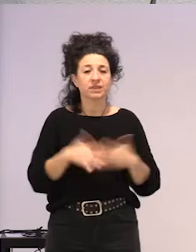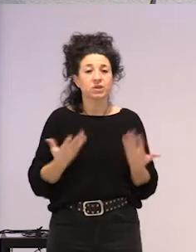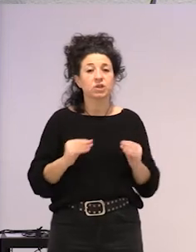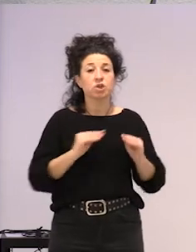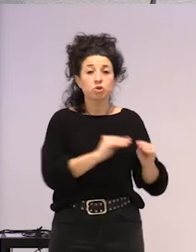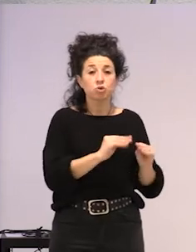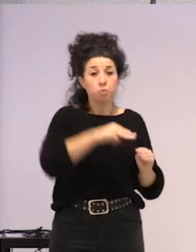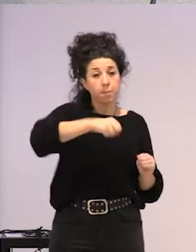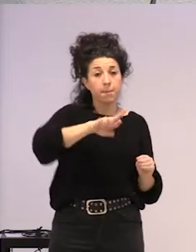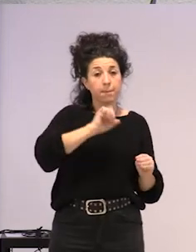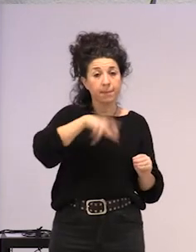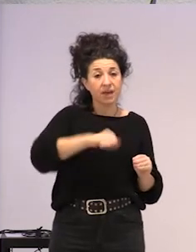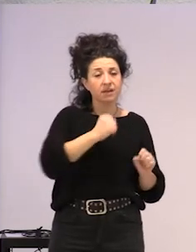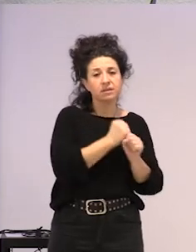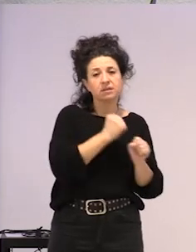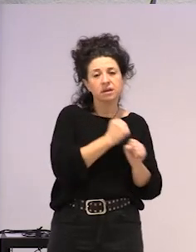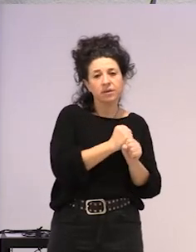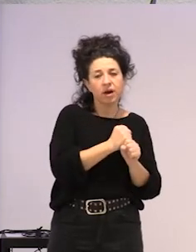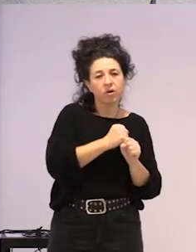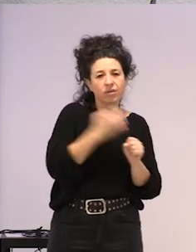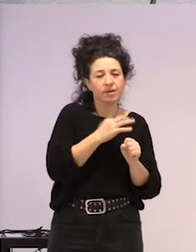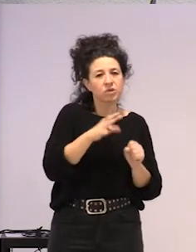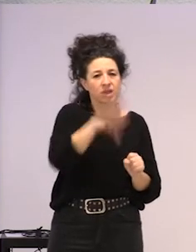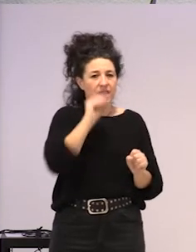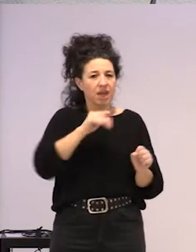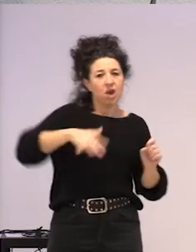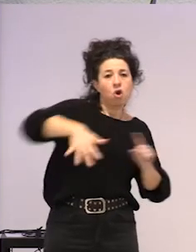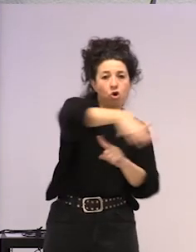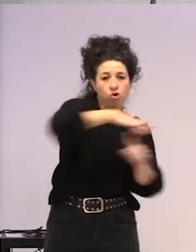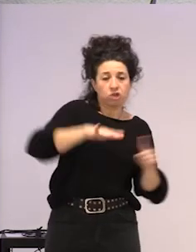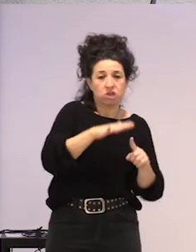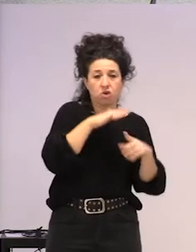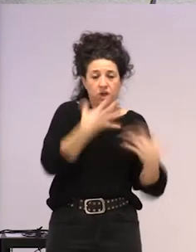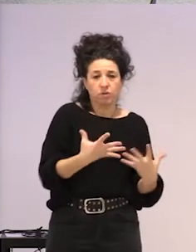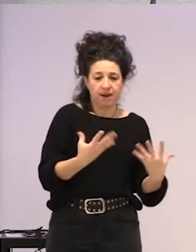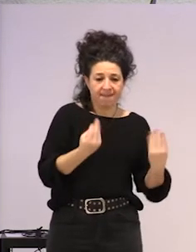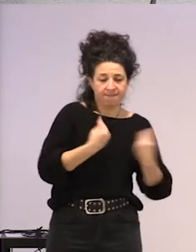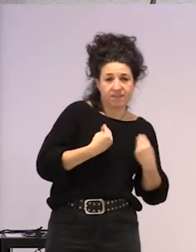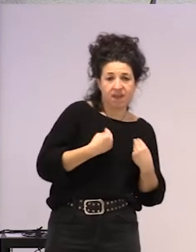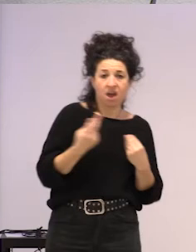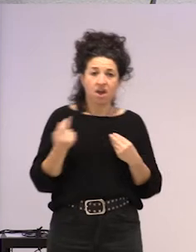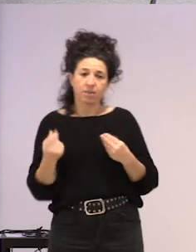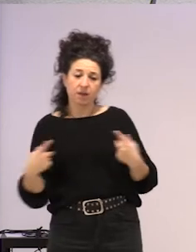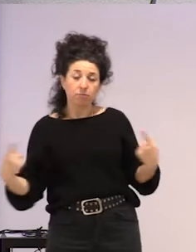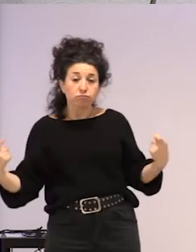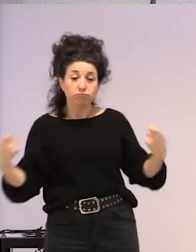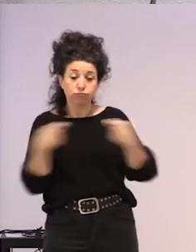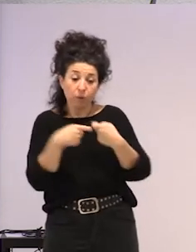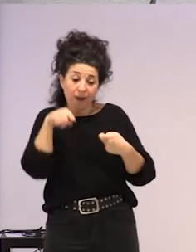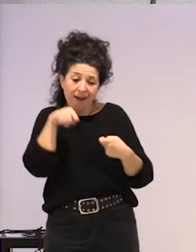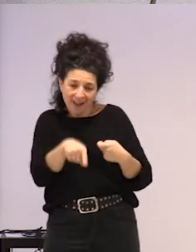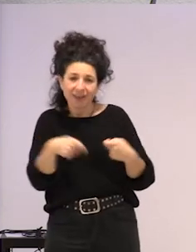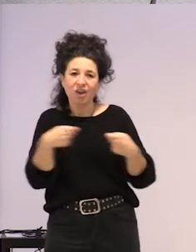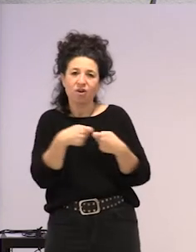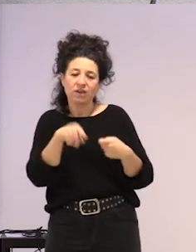nara, testimur horretan ulertu behar dugu ez, bizitzaren eta kapitalak talka, eta eta duten batazka horretan,